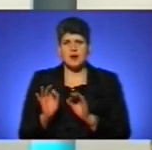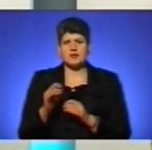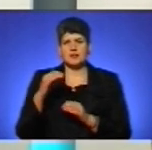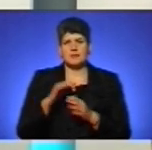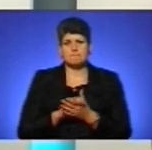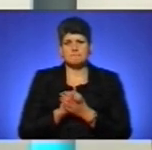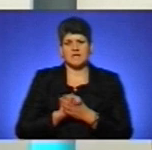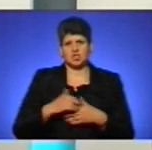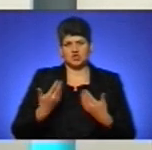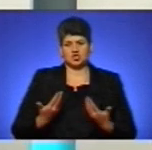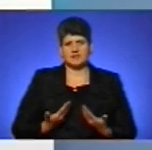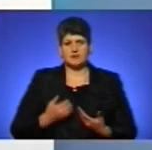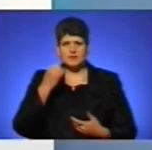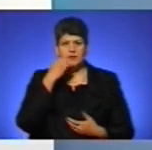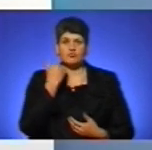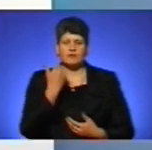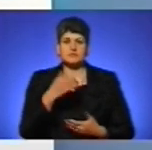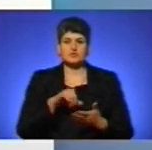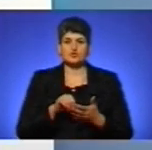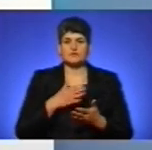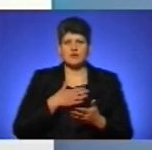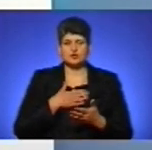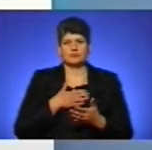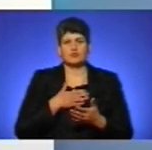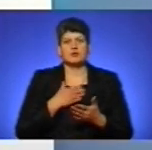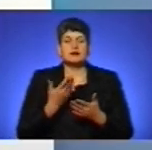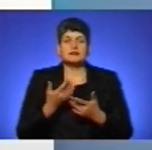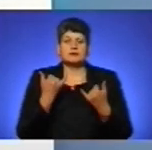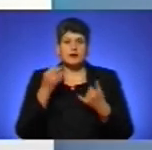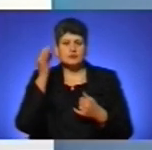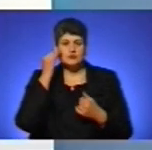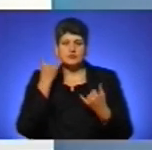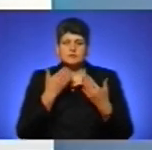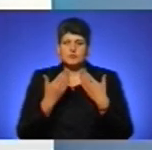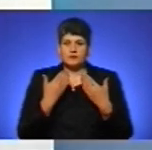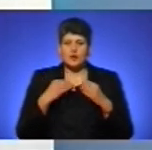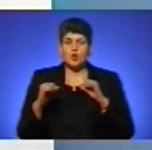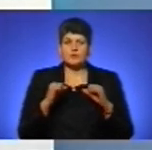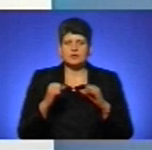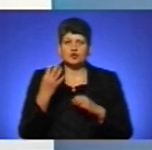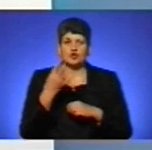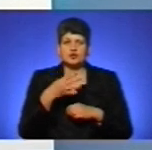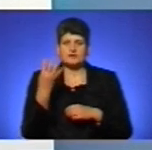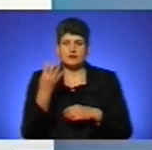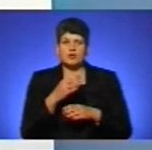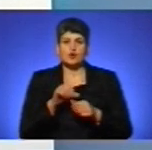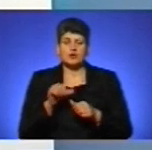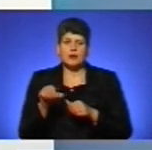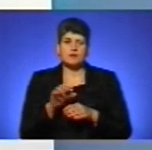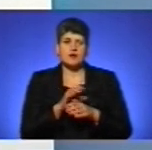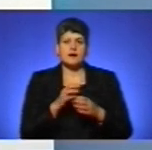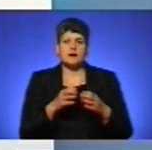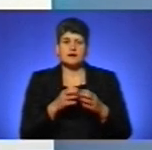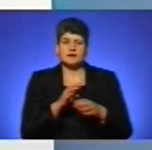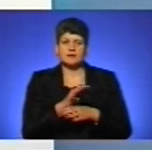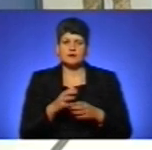життя. І дякую вам за участь у нашому ефірі. Нагадаю, що сьогодні ми спілкувалися з командиром 44-ї окремої артилерійської бригади